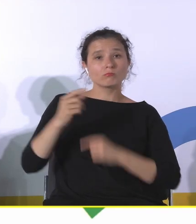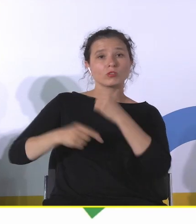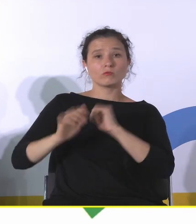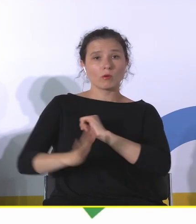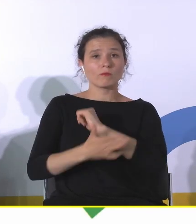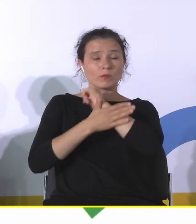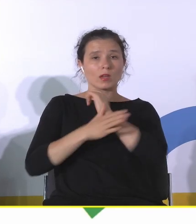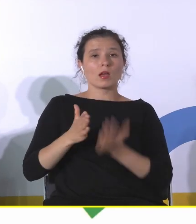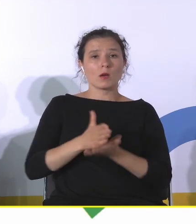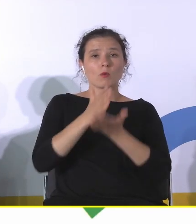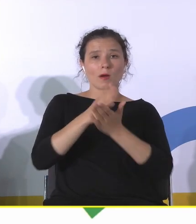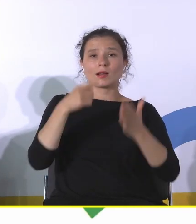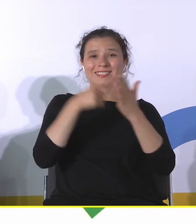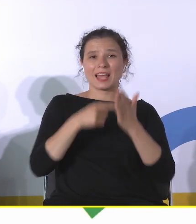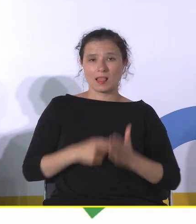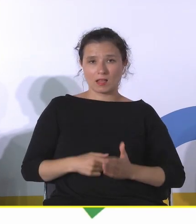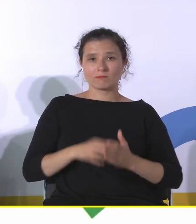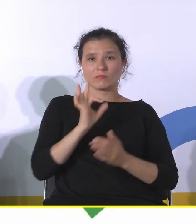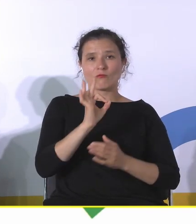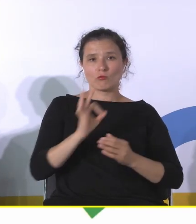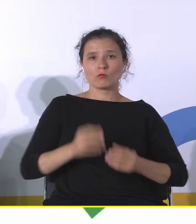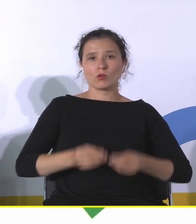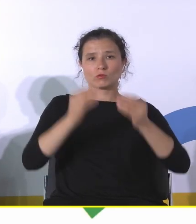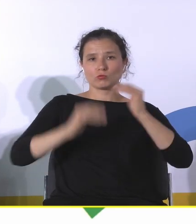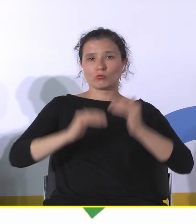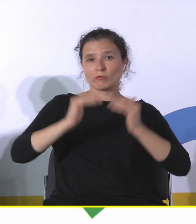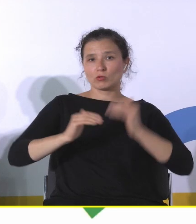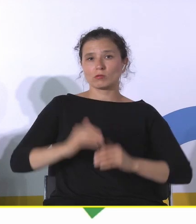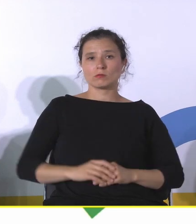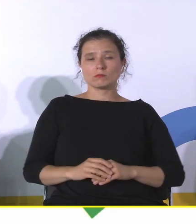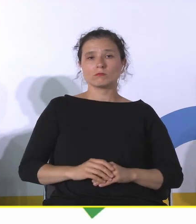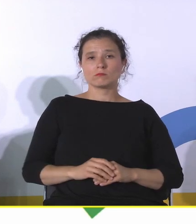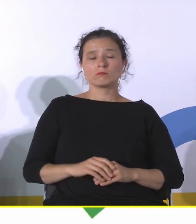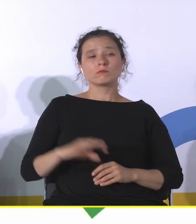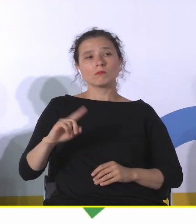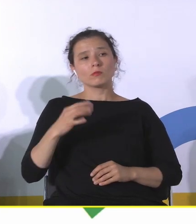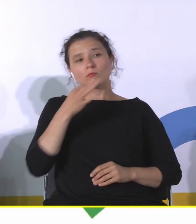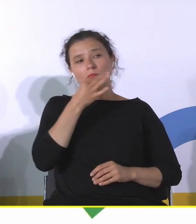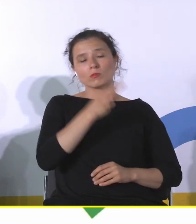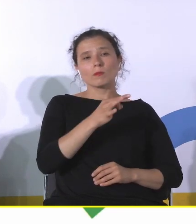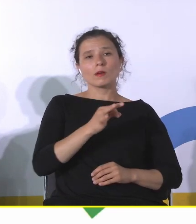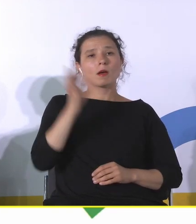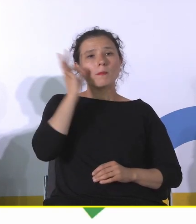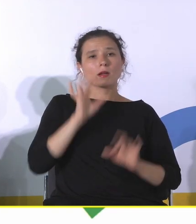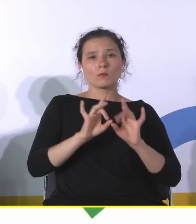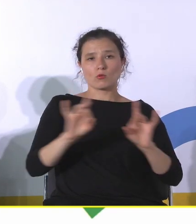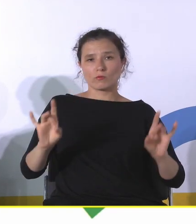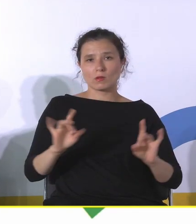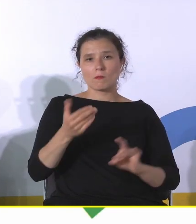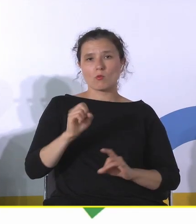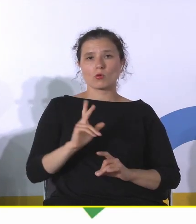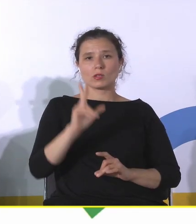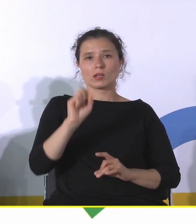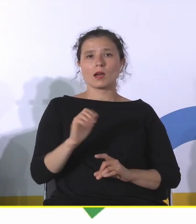zrównoważonego rozwoju? I tutaj jako do pierwszej chciałem się zwrócić do pani profesor Moniki Morzyn-Kupisz.